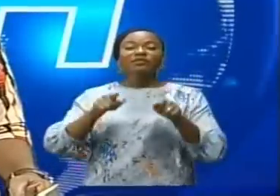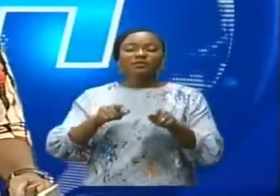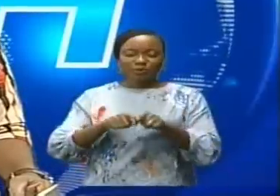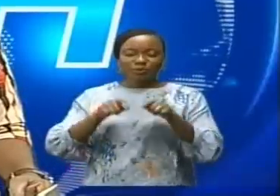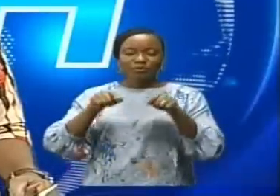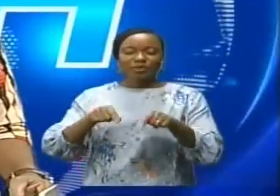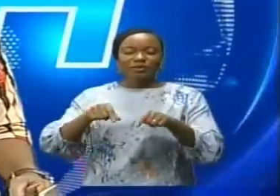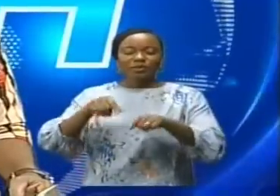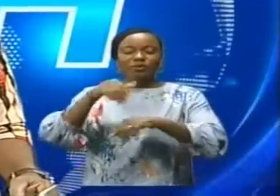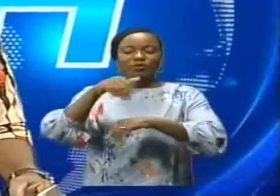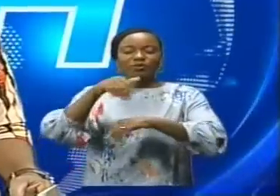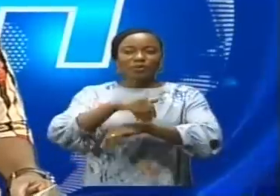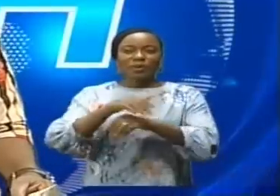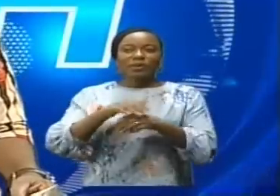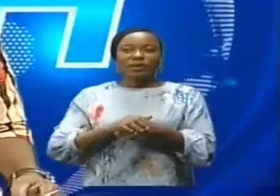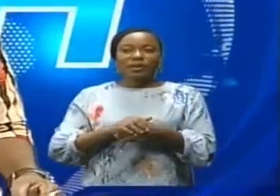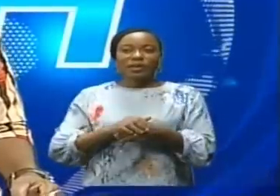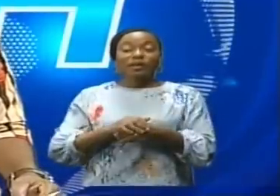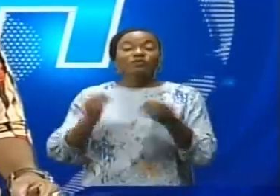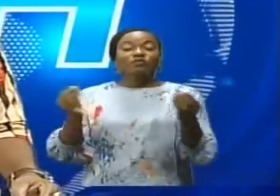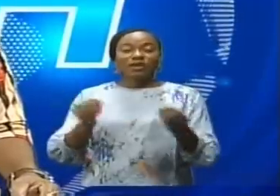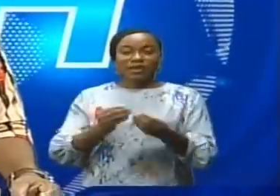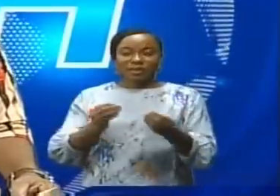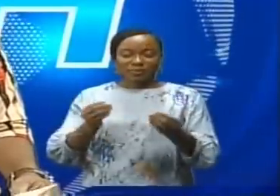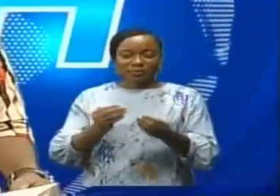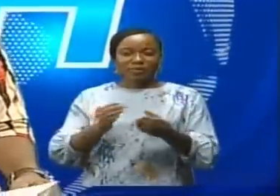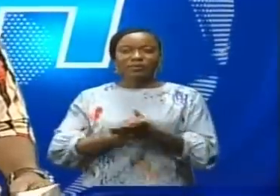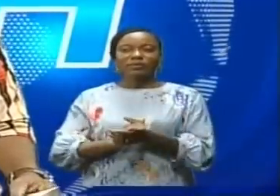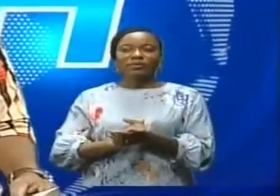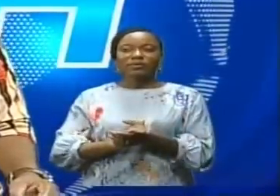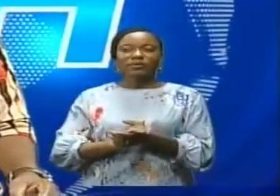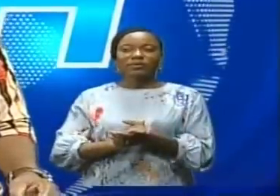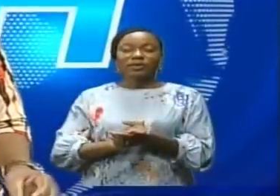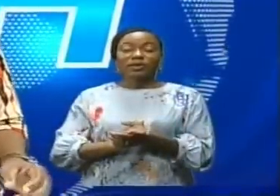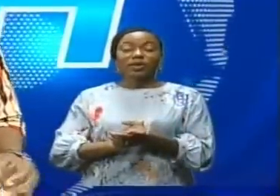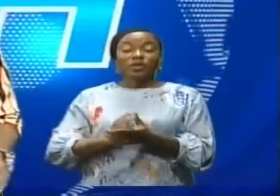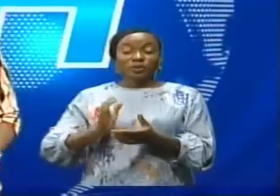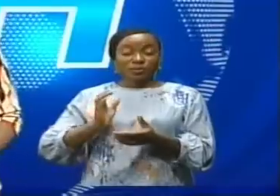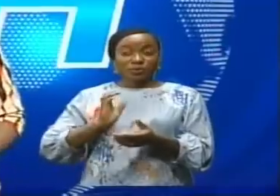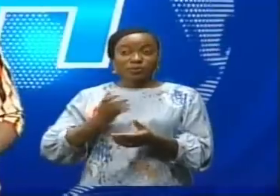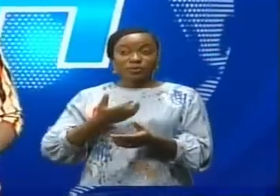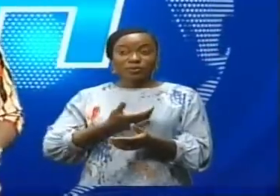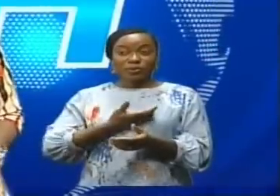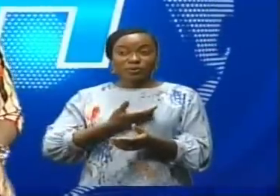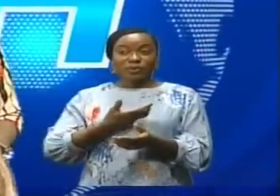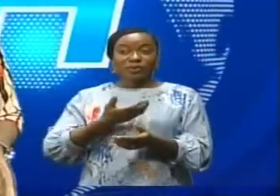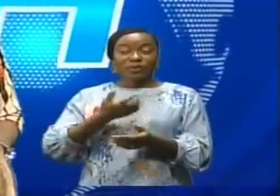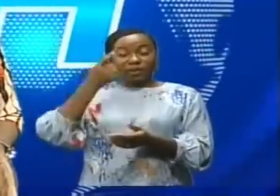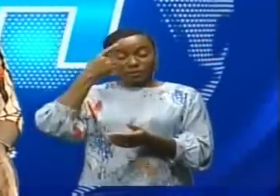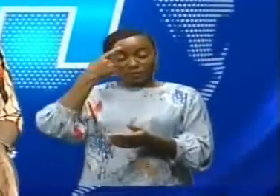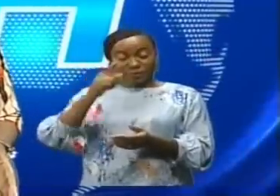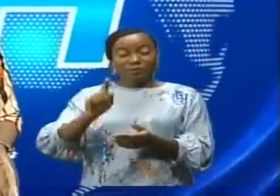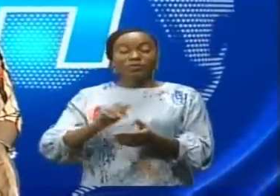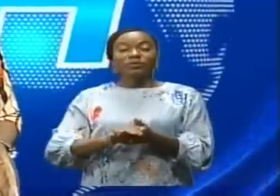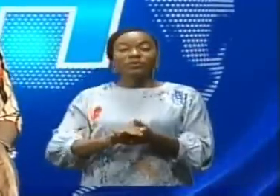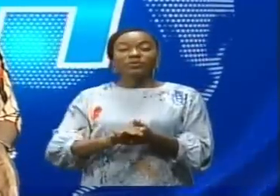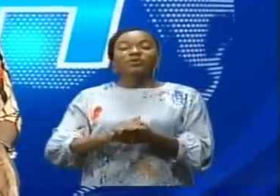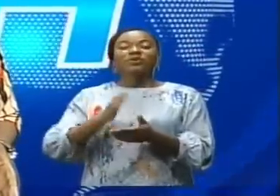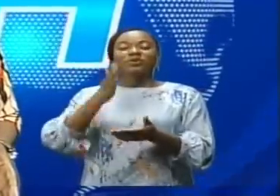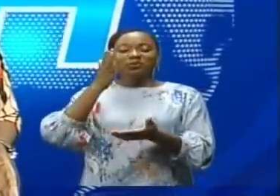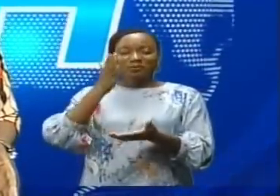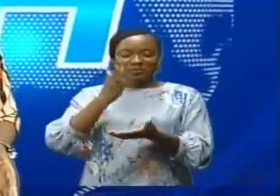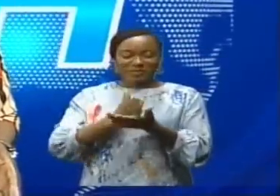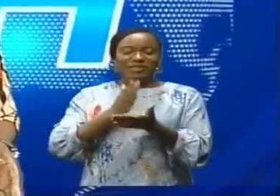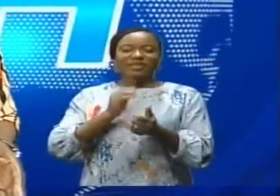nationale congolaise. Raison de notre, de ce décalement du journal qui